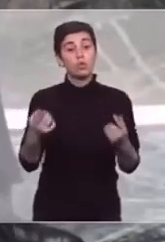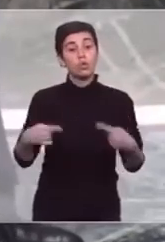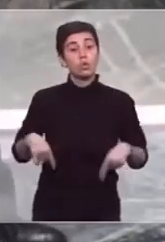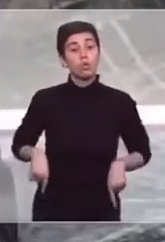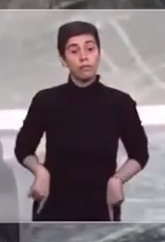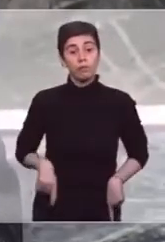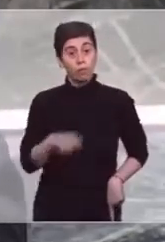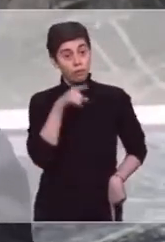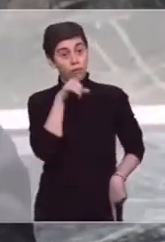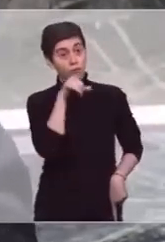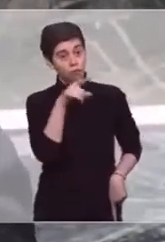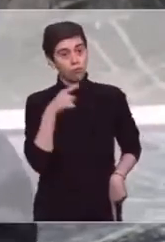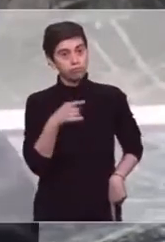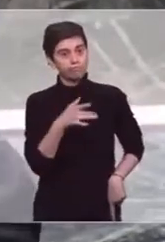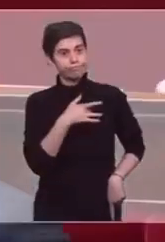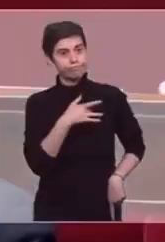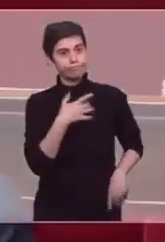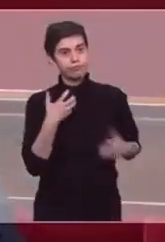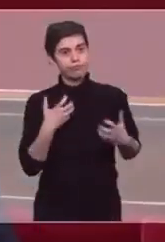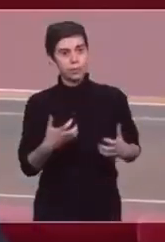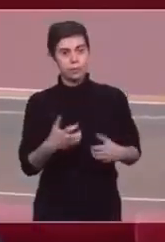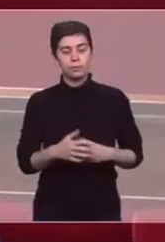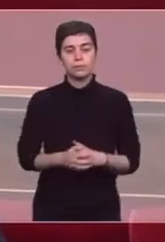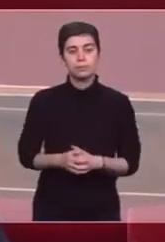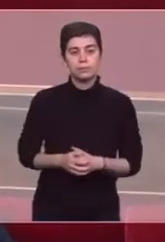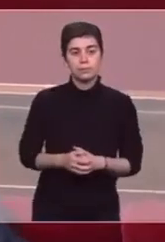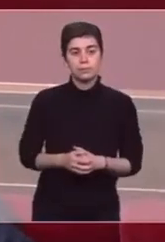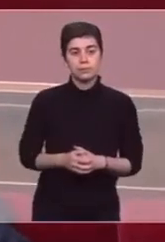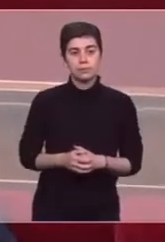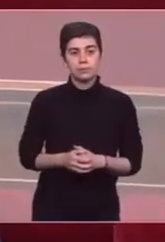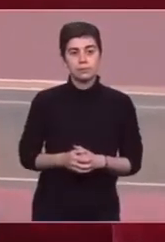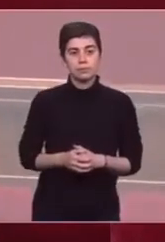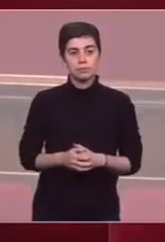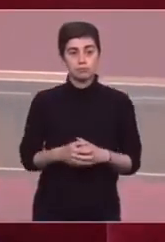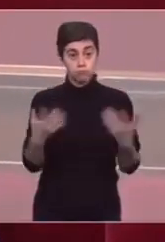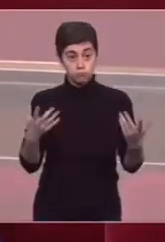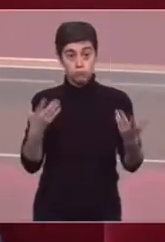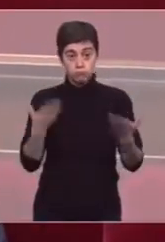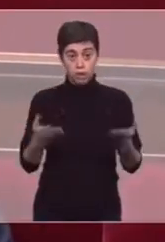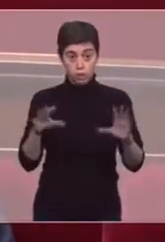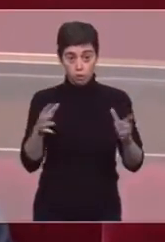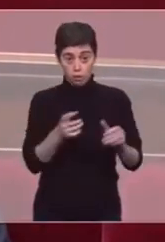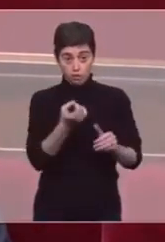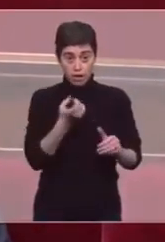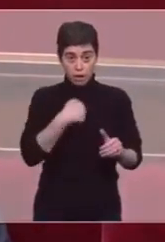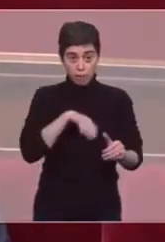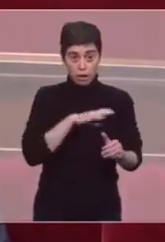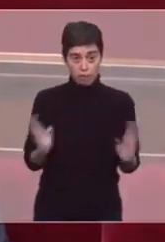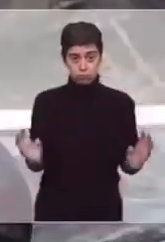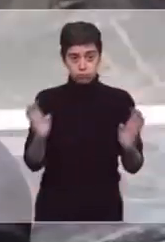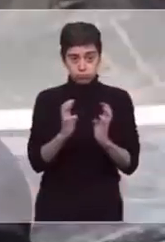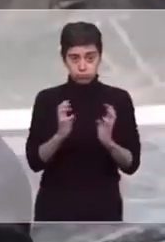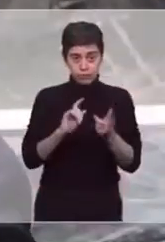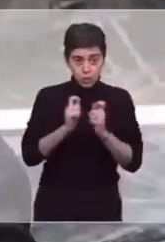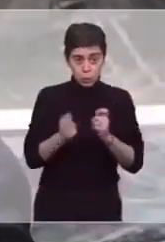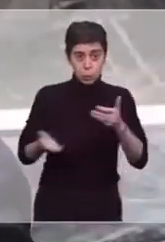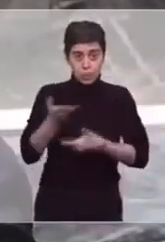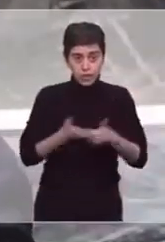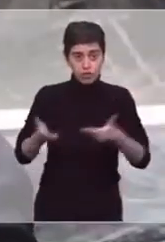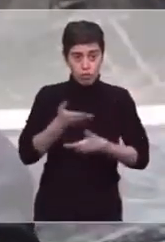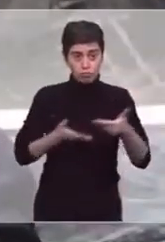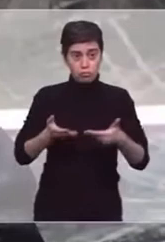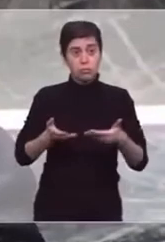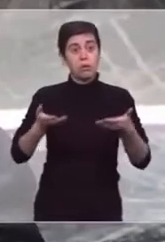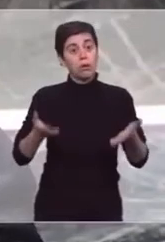très attachée. Elle a donné lieu à de nombreuses concertations. Nous sommes parvenus ensemble, je dis bien